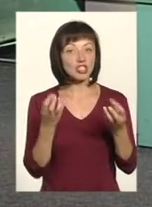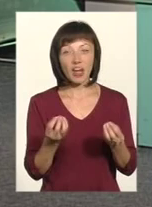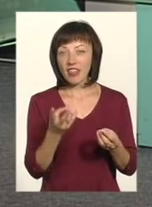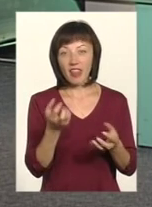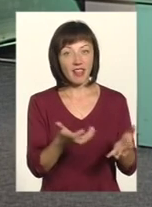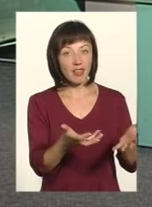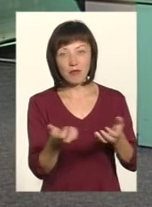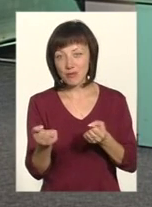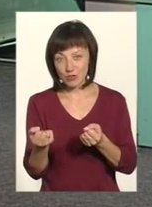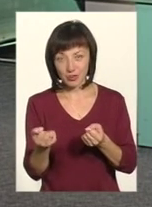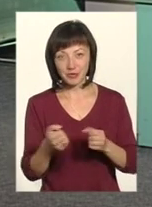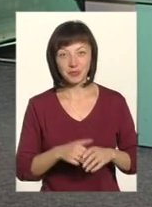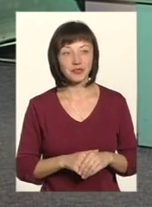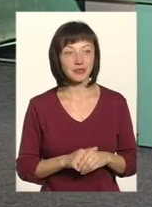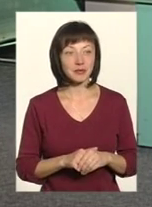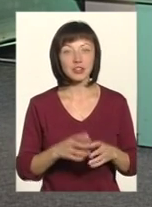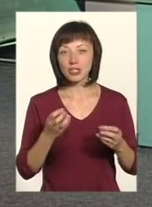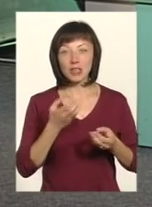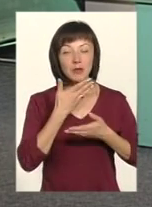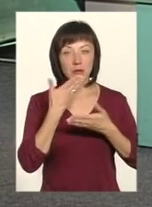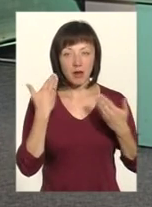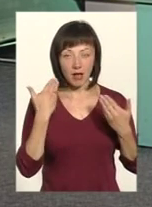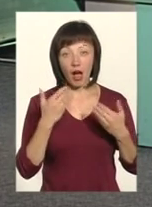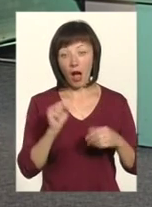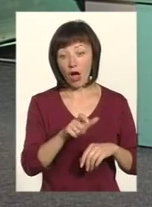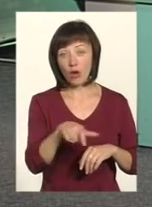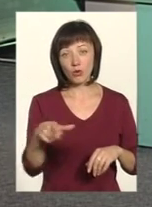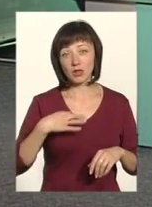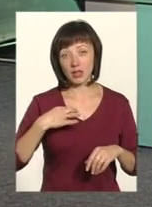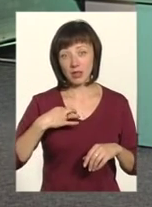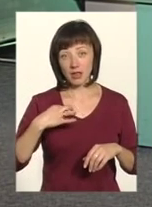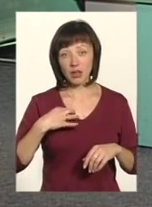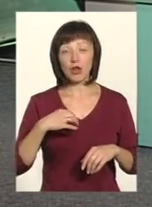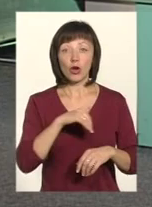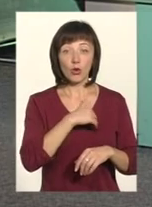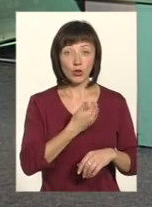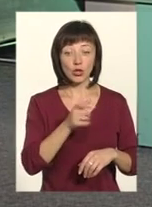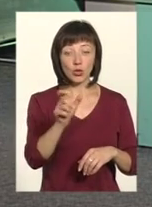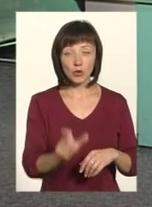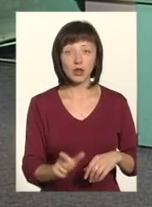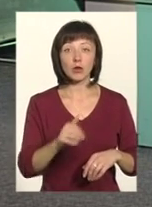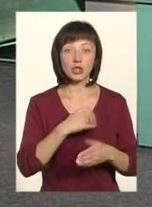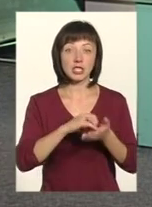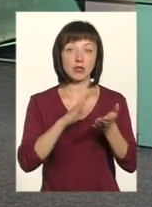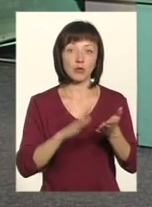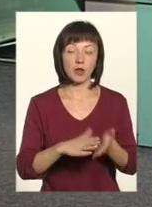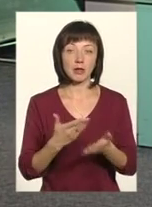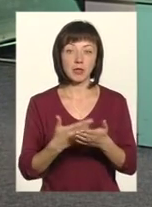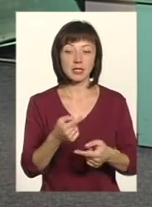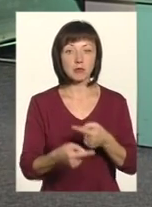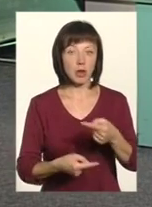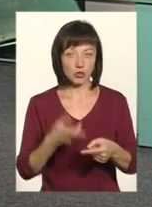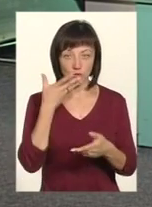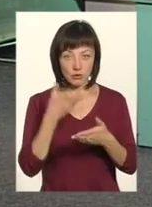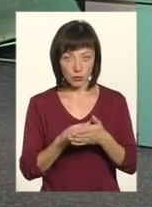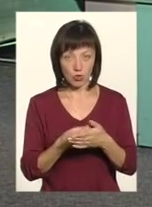не може їх набути. Її нема, Це стосується. Але людей це не стосується, тієї людини, яка хоче зареєструвати, скажімо, спадщину